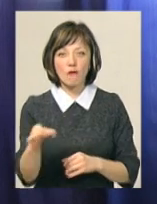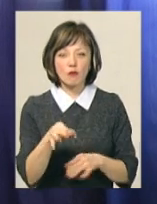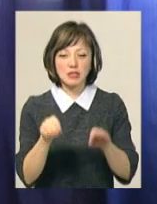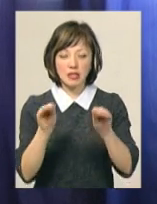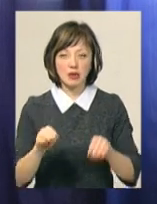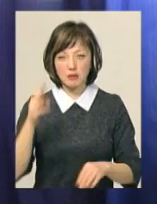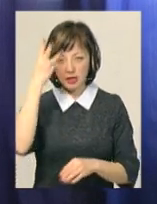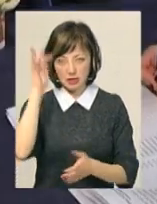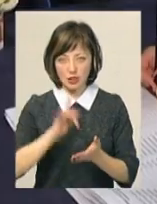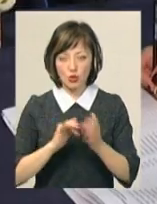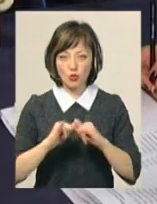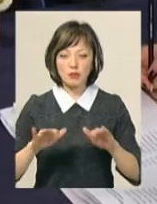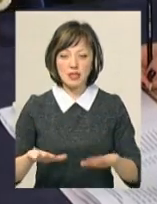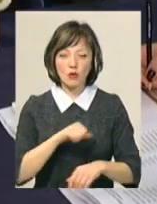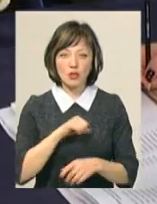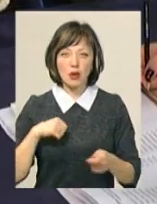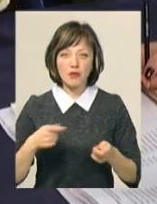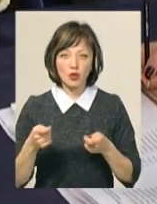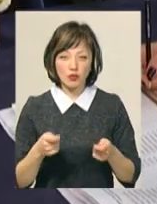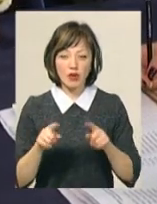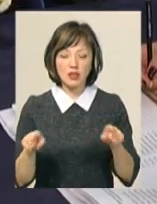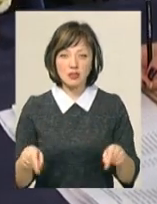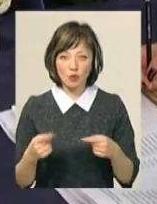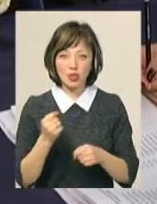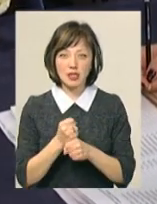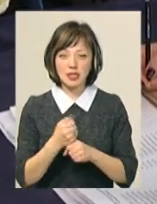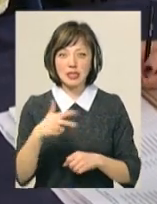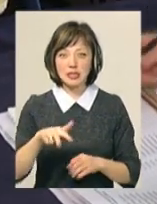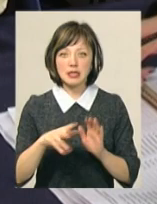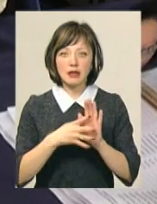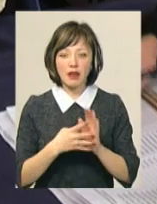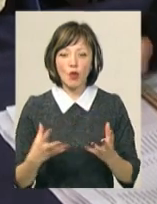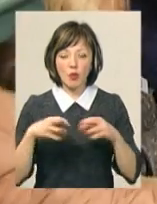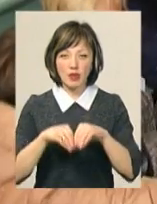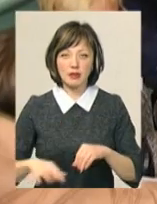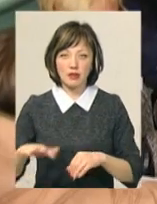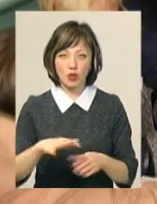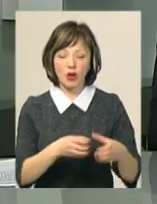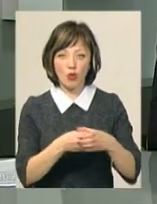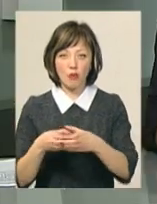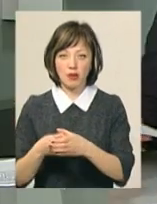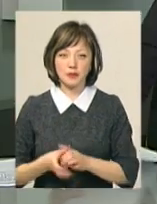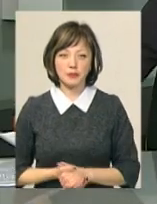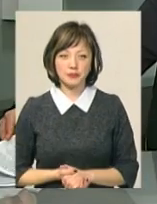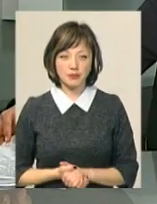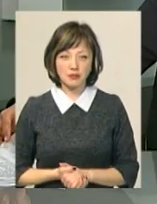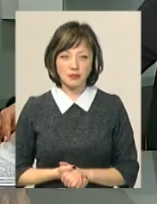Хмельницького центру розвитку місцевого самоврядування, вже створені і діють 39 об'єднаних територіальних громад.